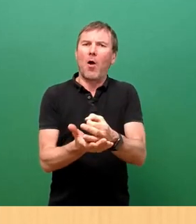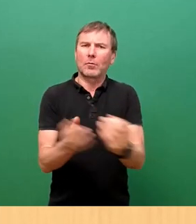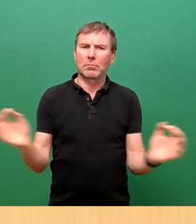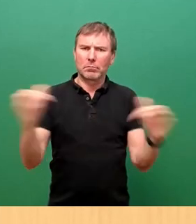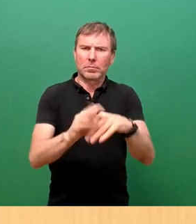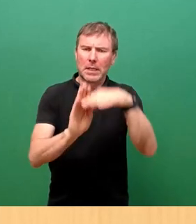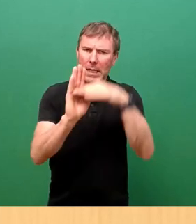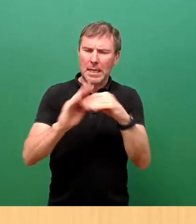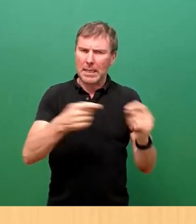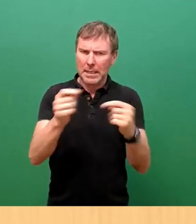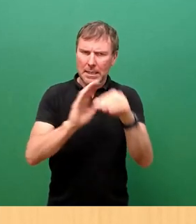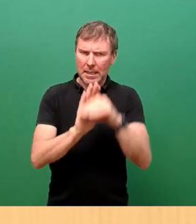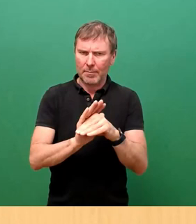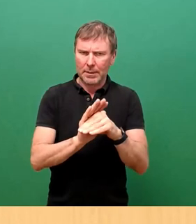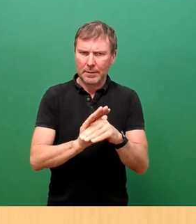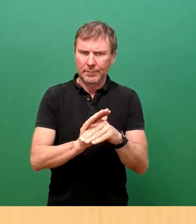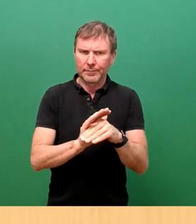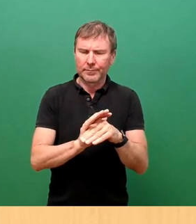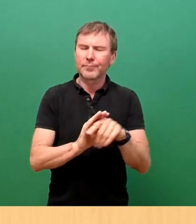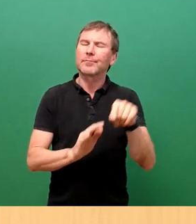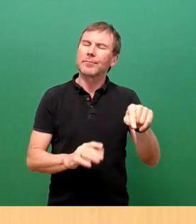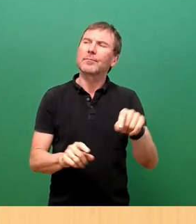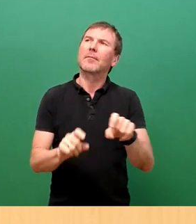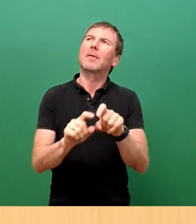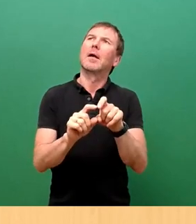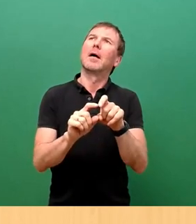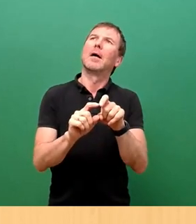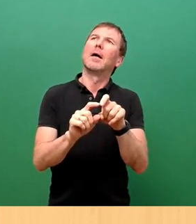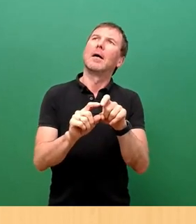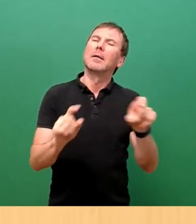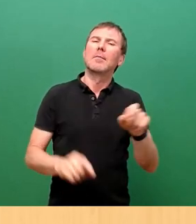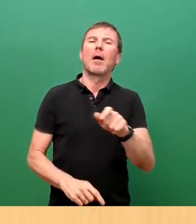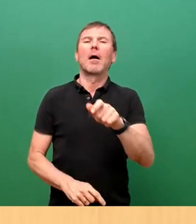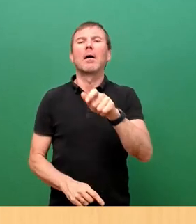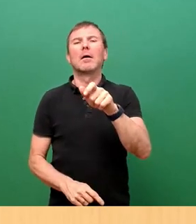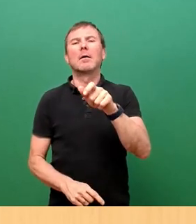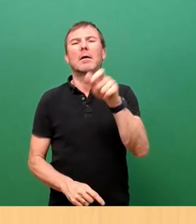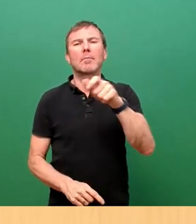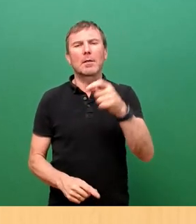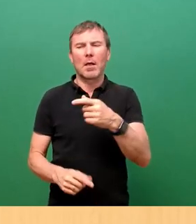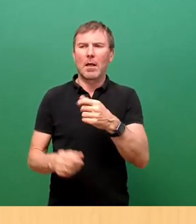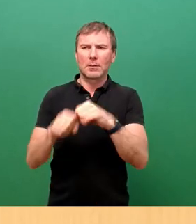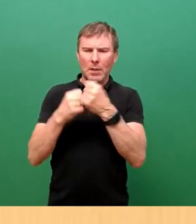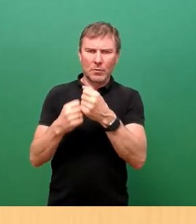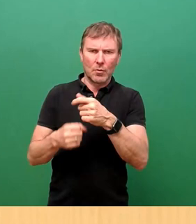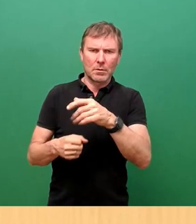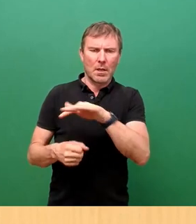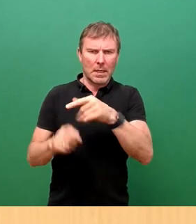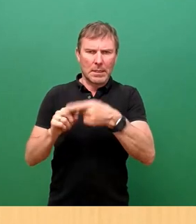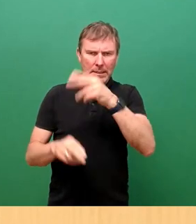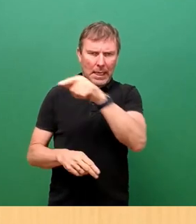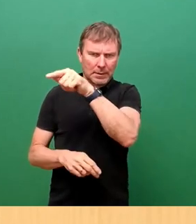Zum Thema der Personalkapazität bei der Landesdirektion haben verschiedene Mitarbeiterinnen und Mitarbeiter